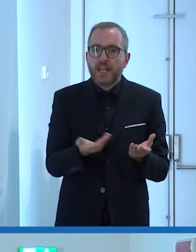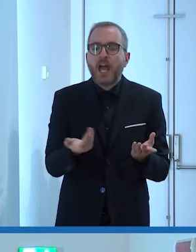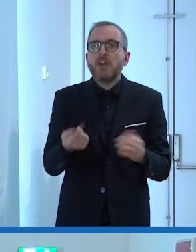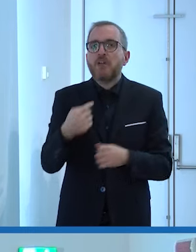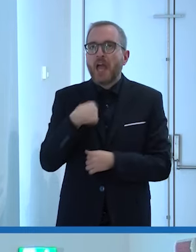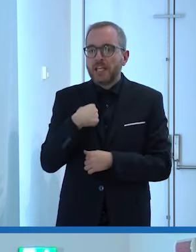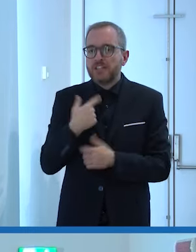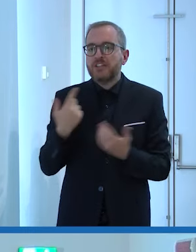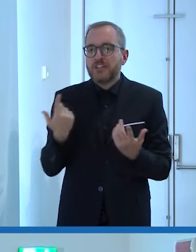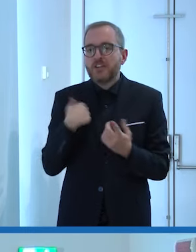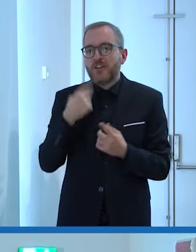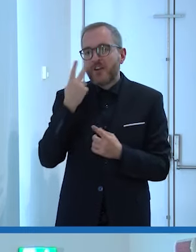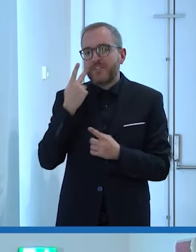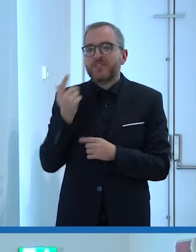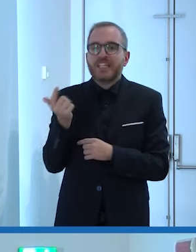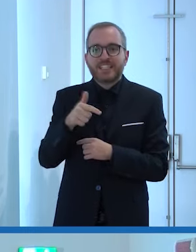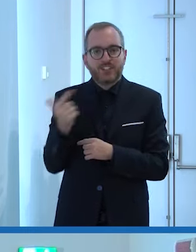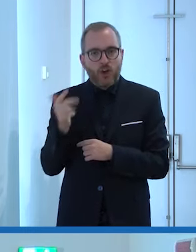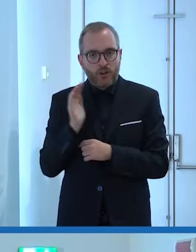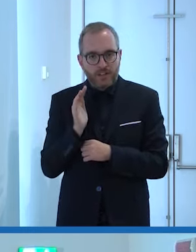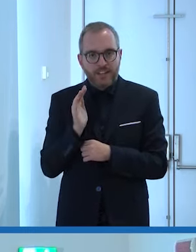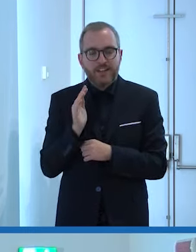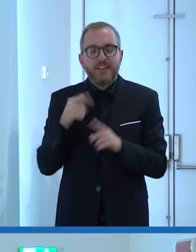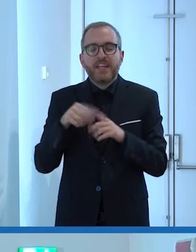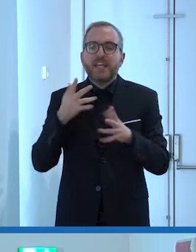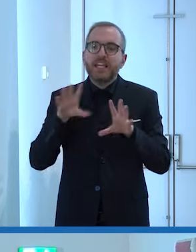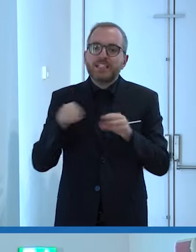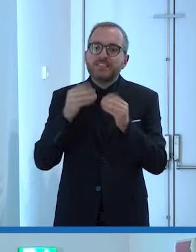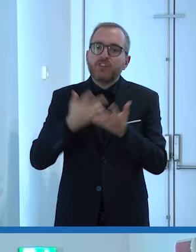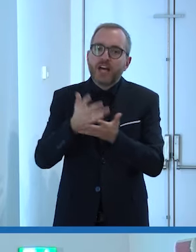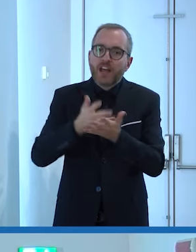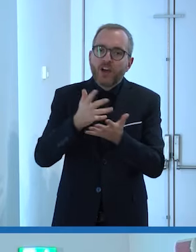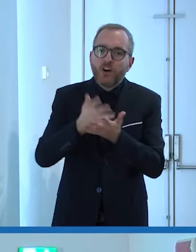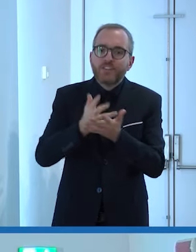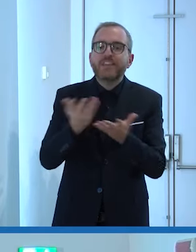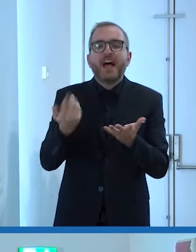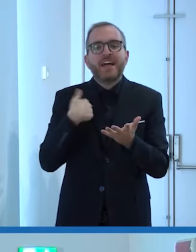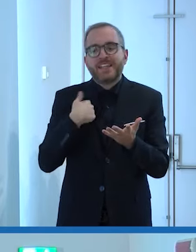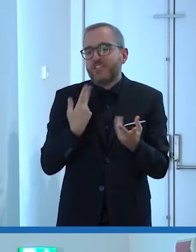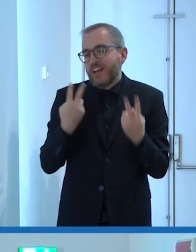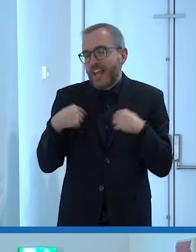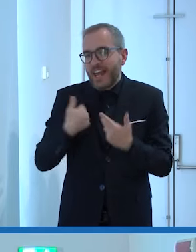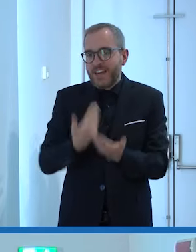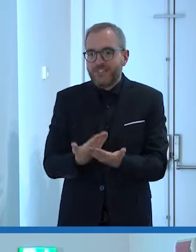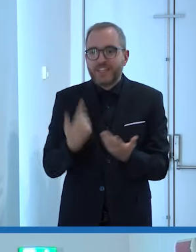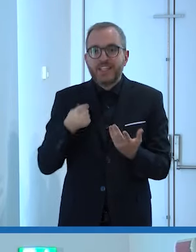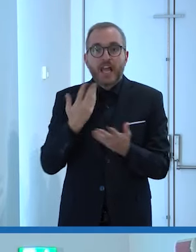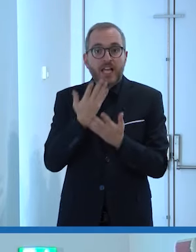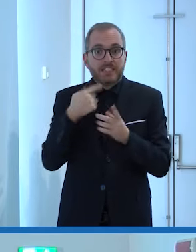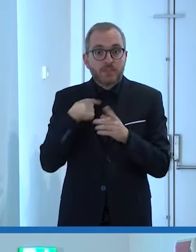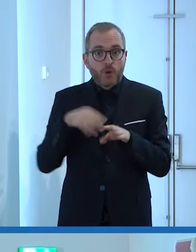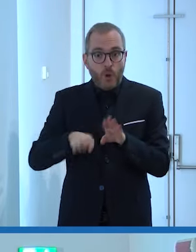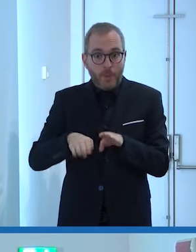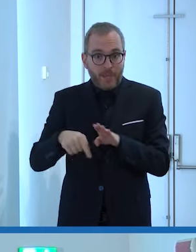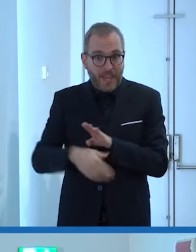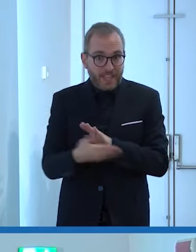io prendo il social TikTok e inizio a raccontare chi era Nadia Nadia che sa truccarsi coi piedi questo trucco che